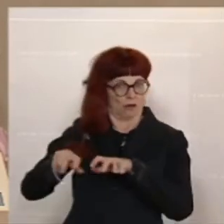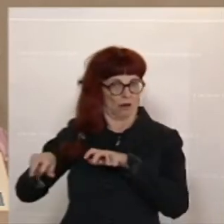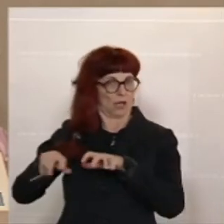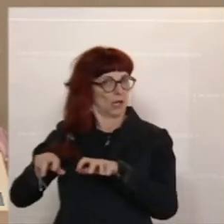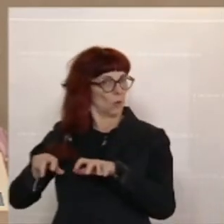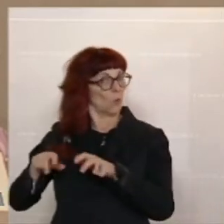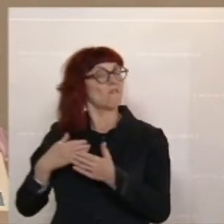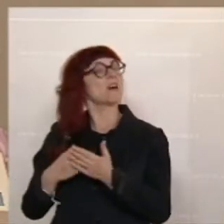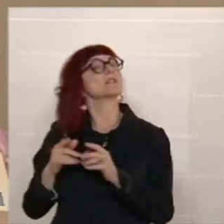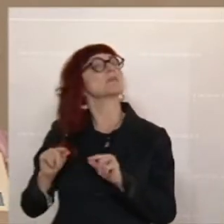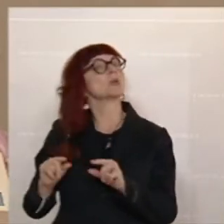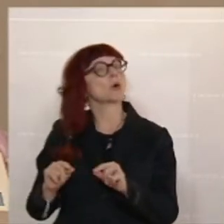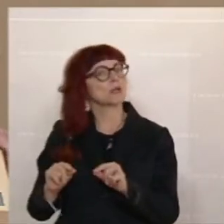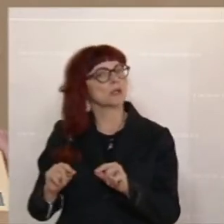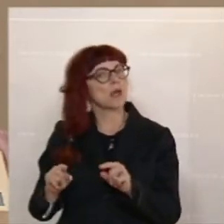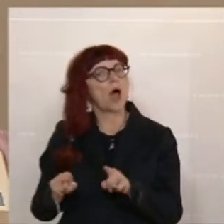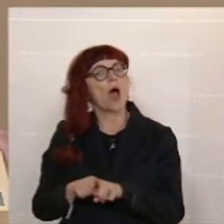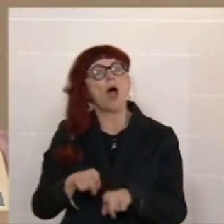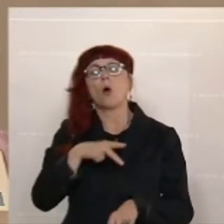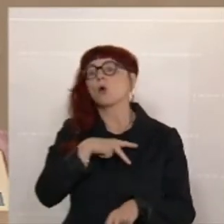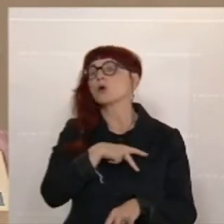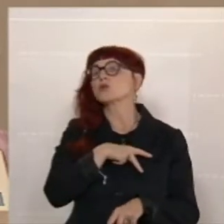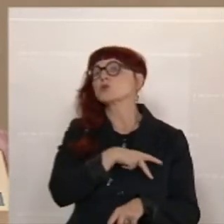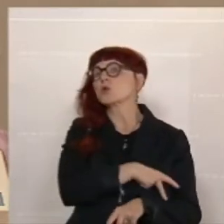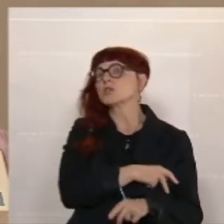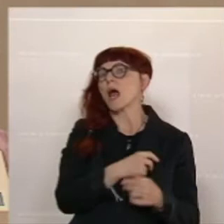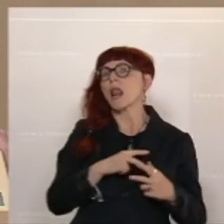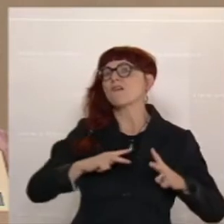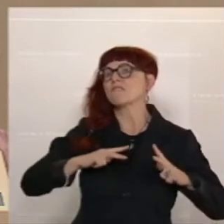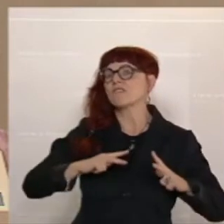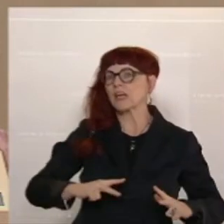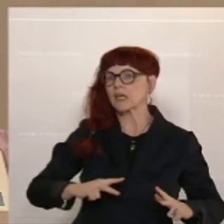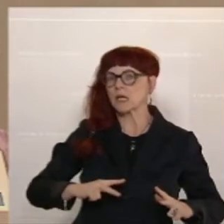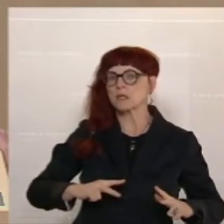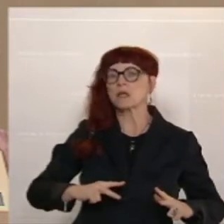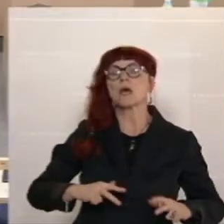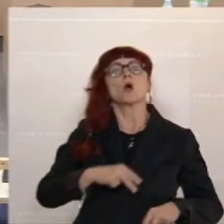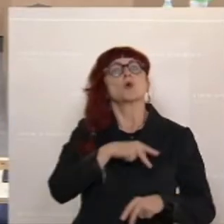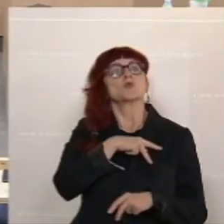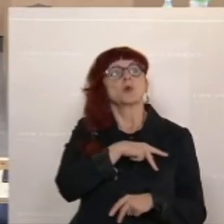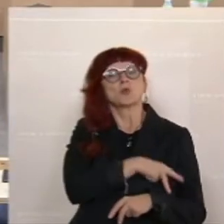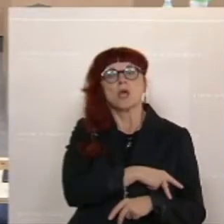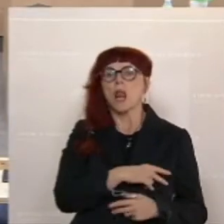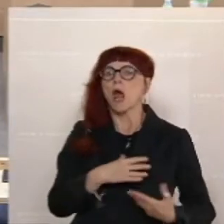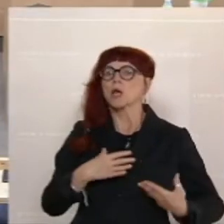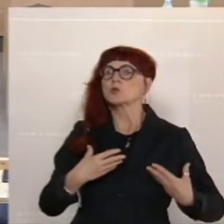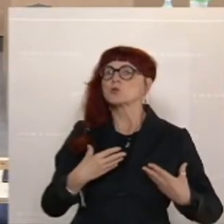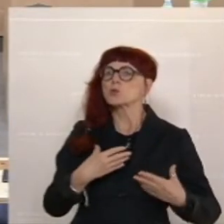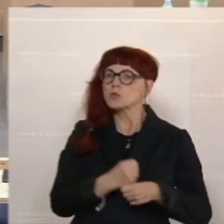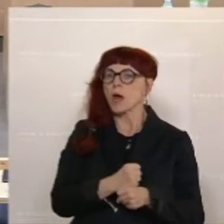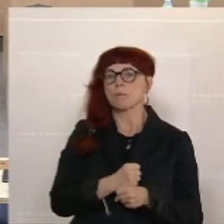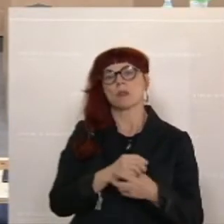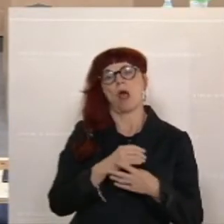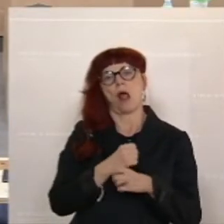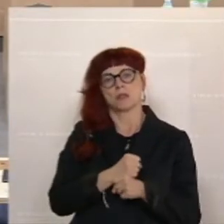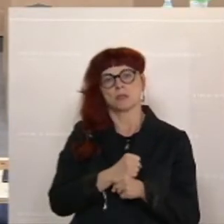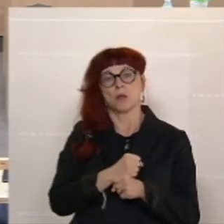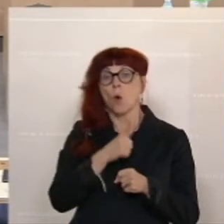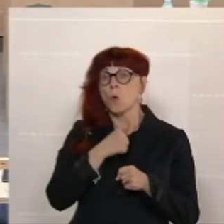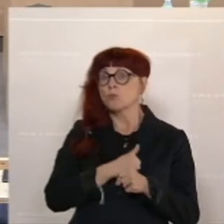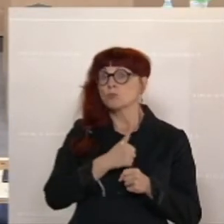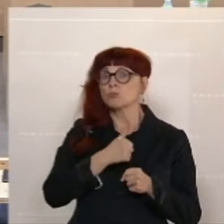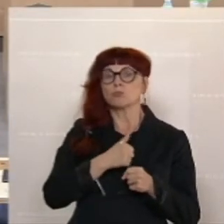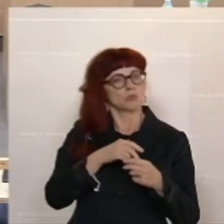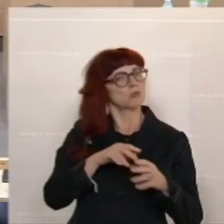auch, den sozialen Frieden und den sozialen Zusammenhalt zu bewahren, heißt auch die Wirtschaft am Laufen zu